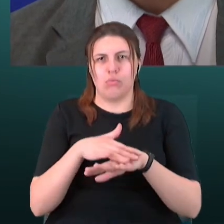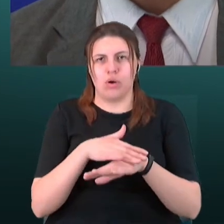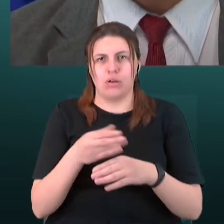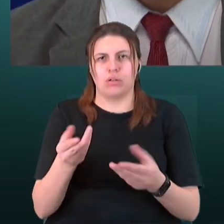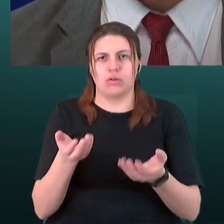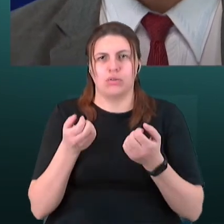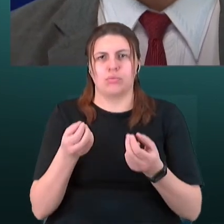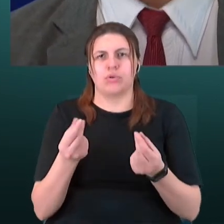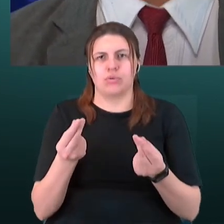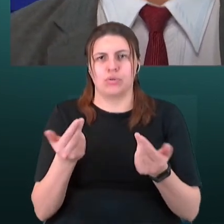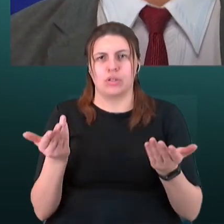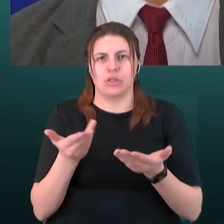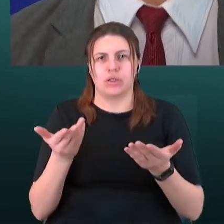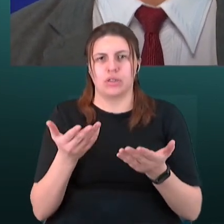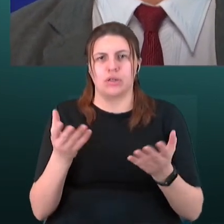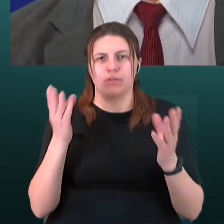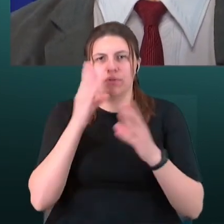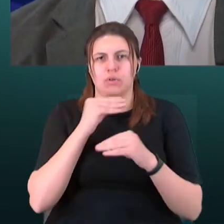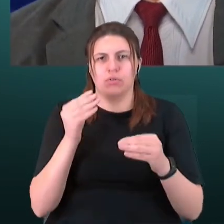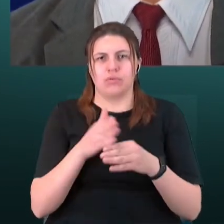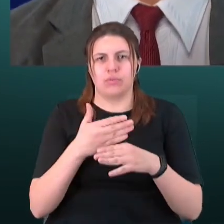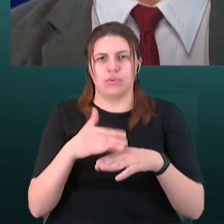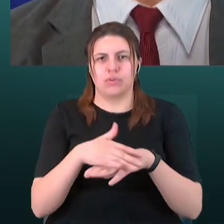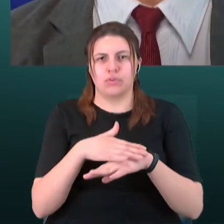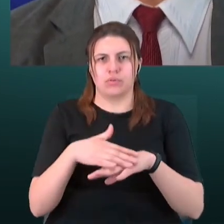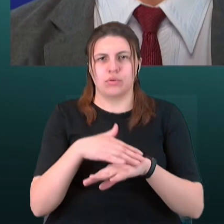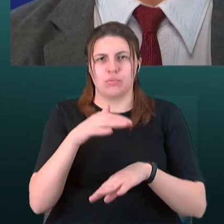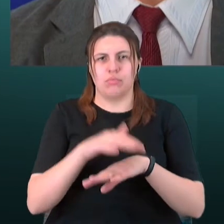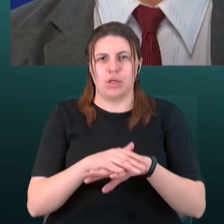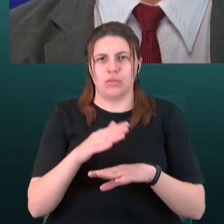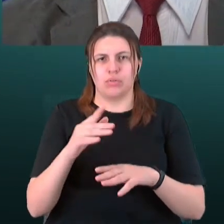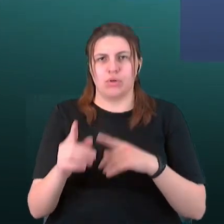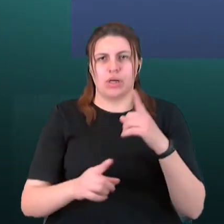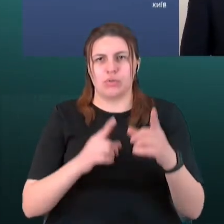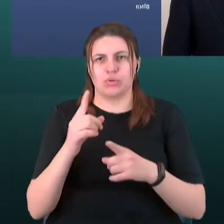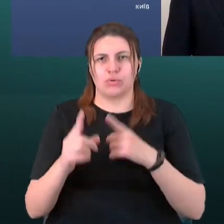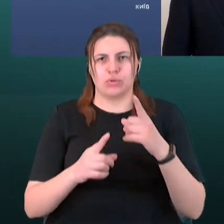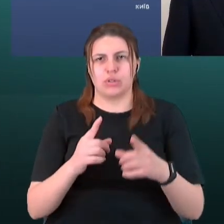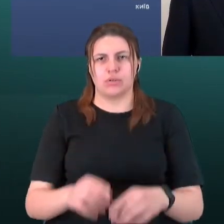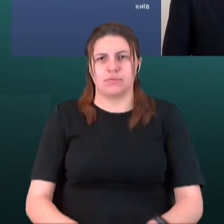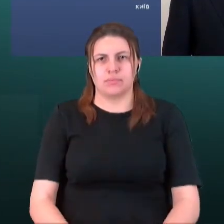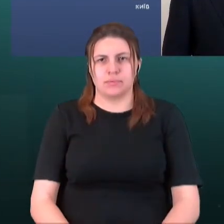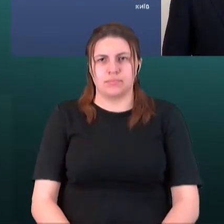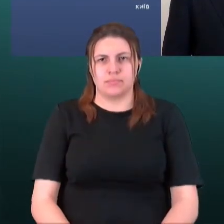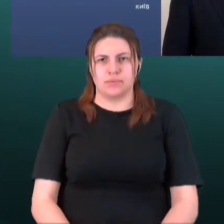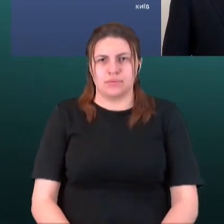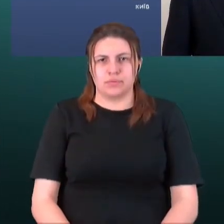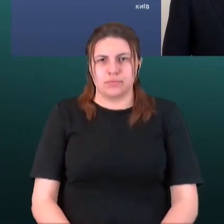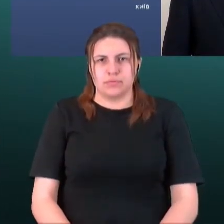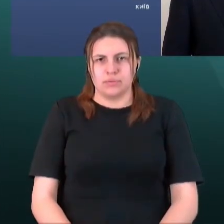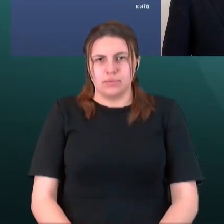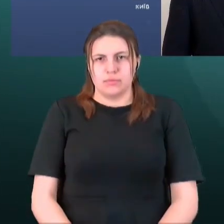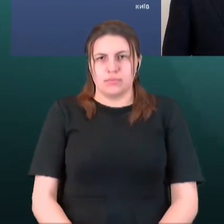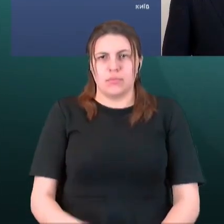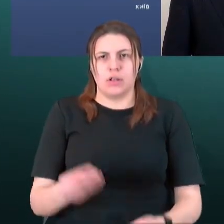отримати від Міжнародного банку реконструкції? Я би хотів сказати, що громади не будуть отримувати кошти, громади